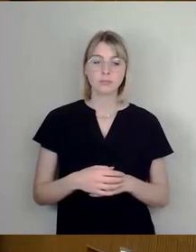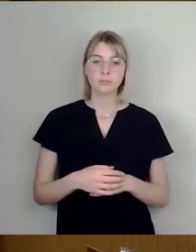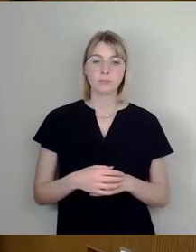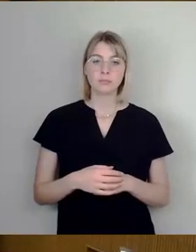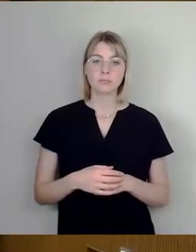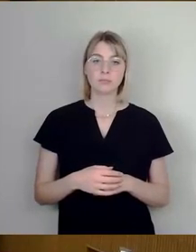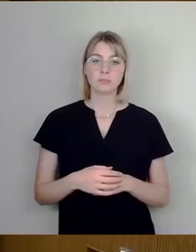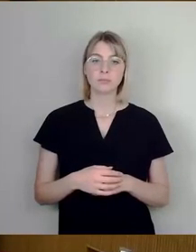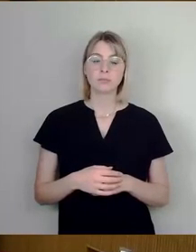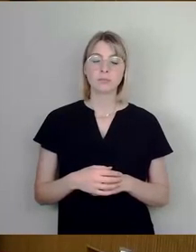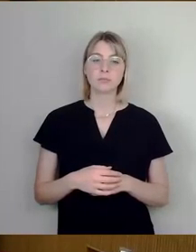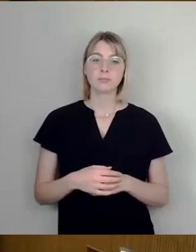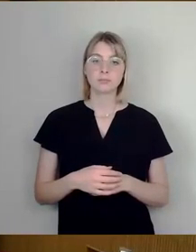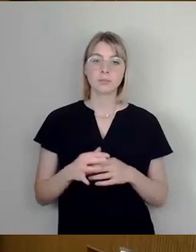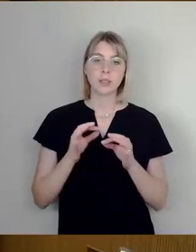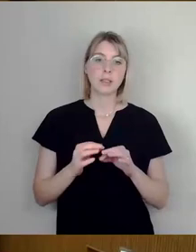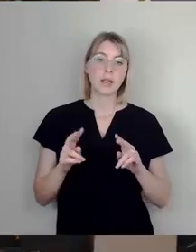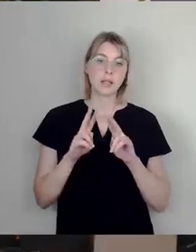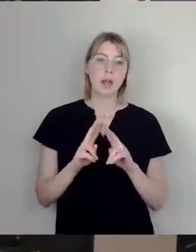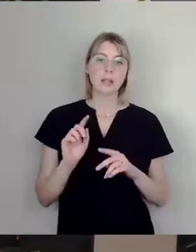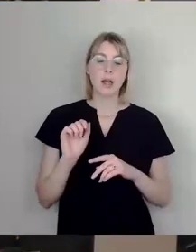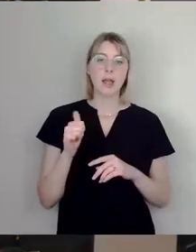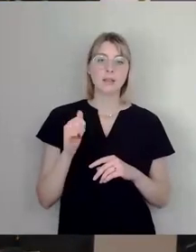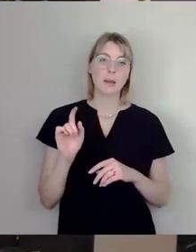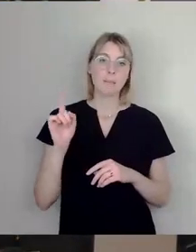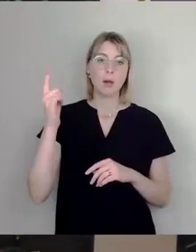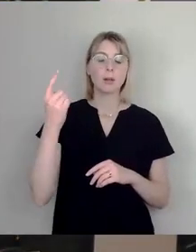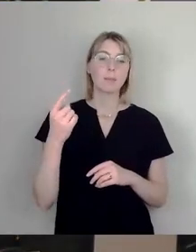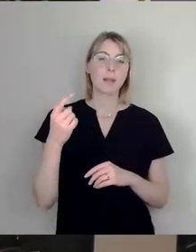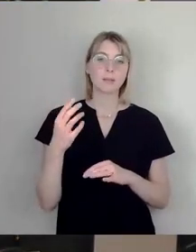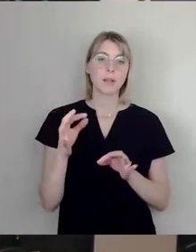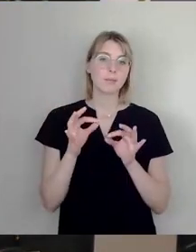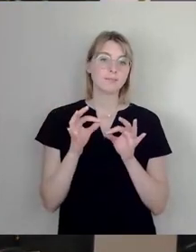Ja, sehr geehrter Herr erster Bürgermeister, sehr geehrte Damen und Herren,